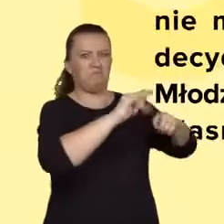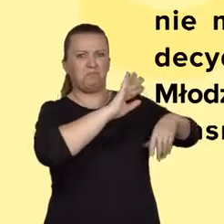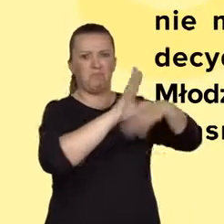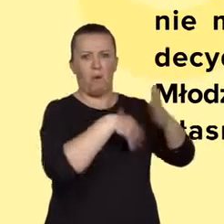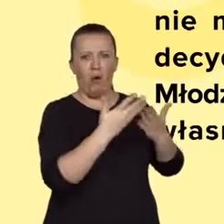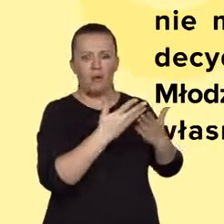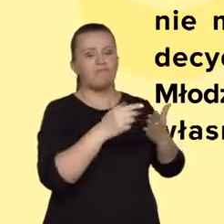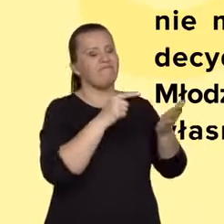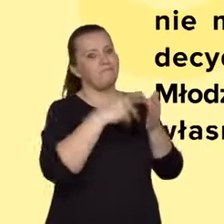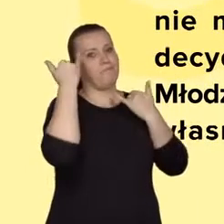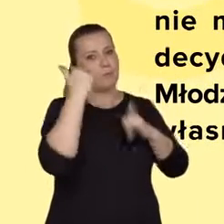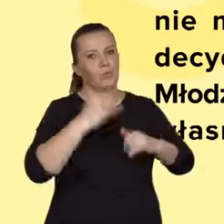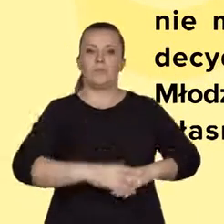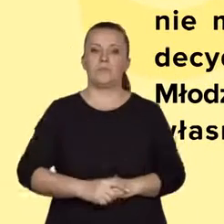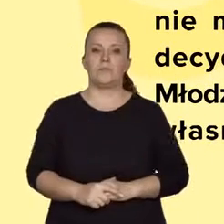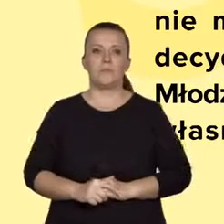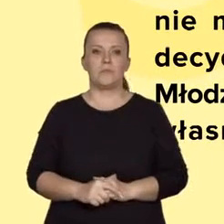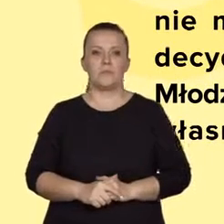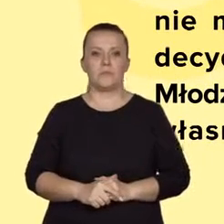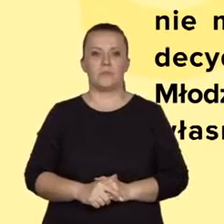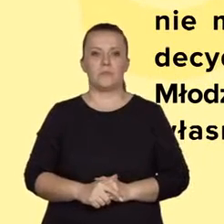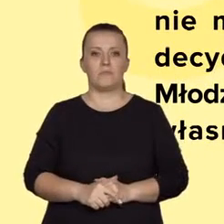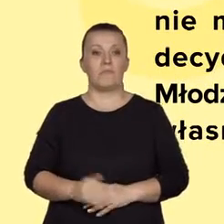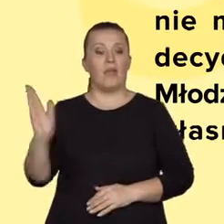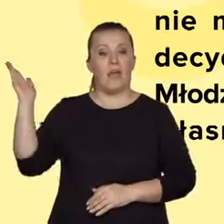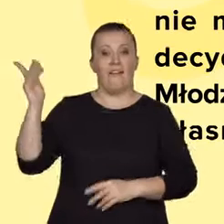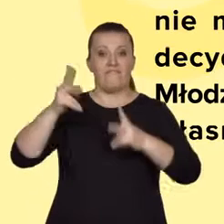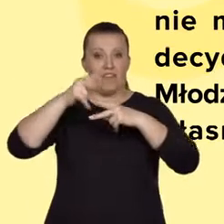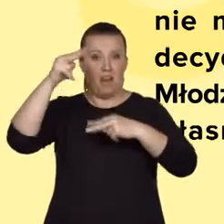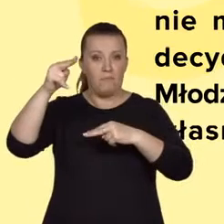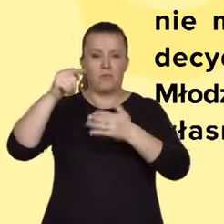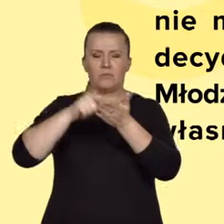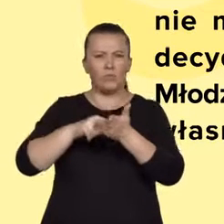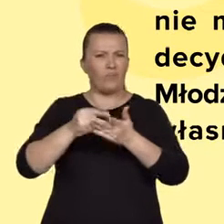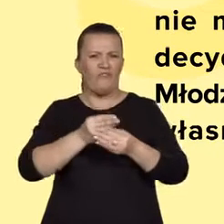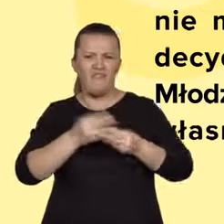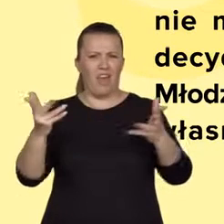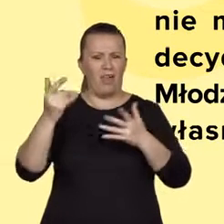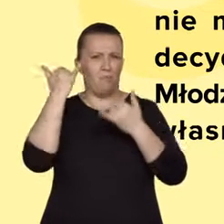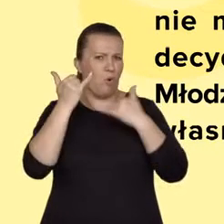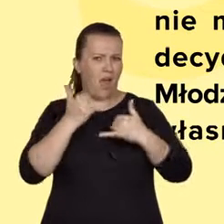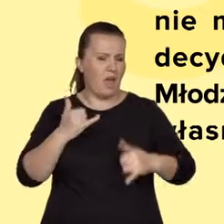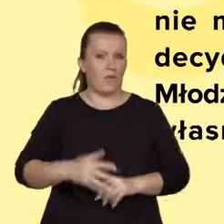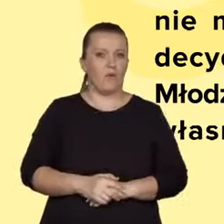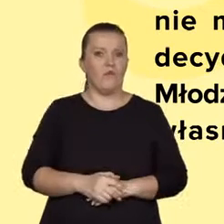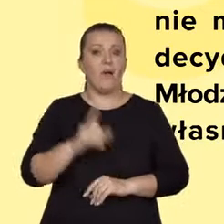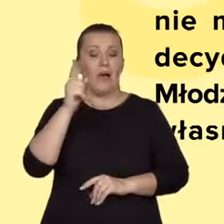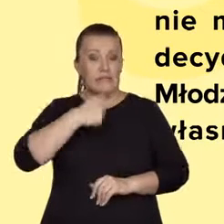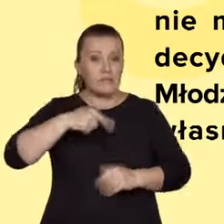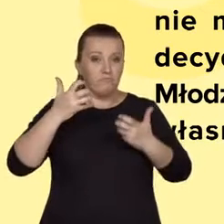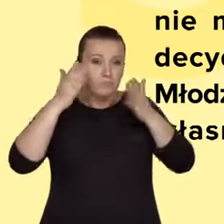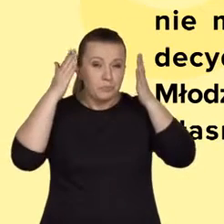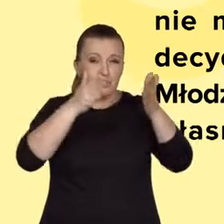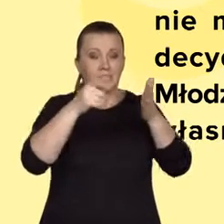Zaprezentowany fragment może być przykładem wielu błędów różnego rodzaju. Tu skupimy się tylko na tych związanych z kompozycją. Przede wszystkim